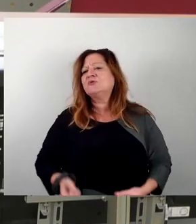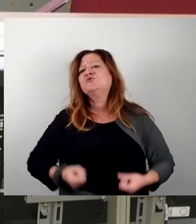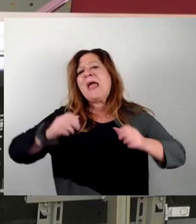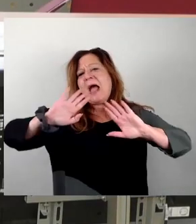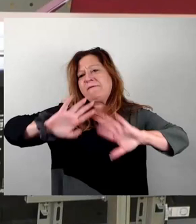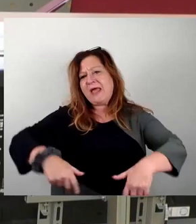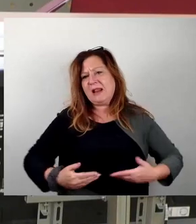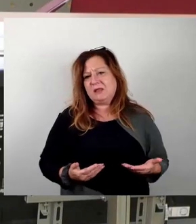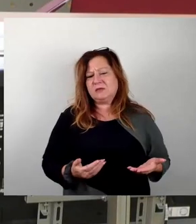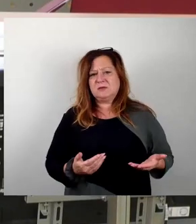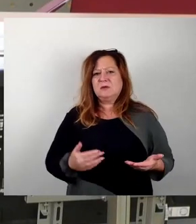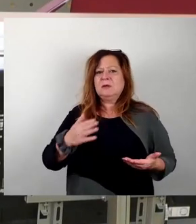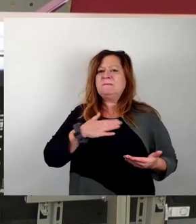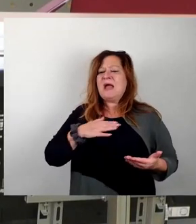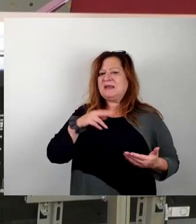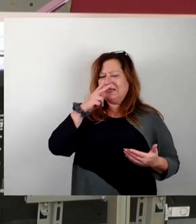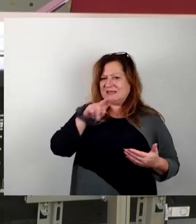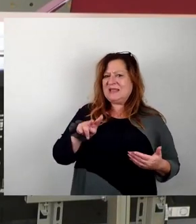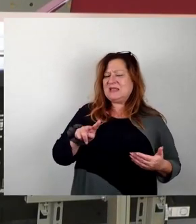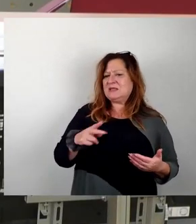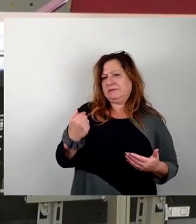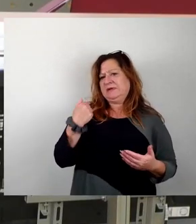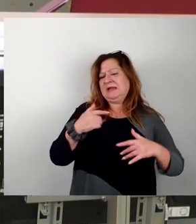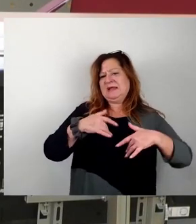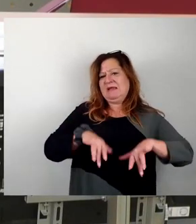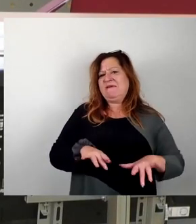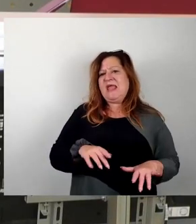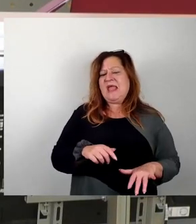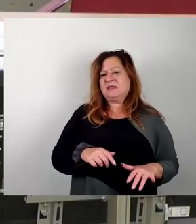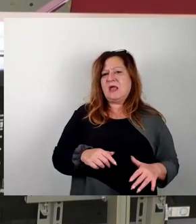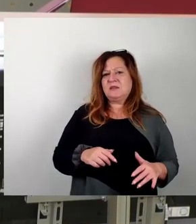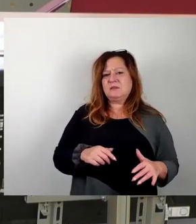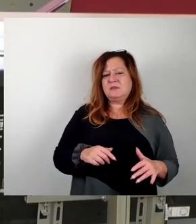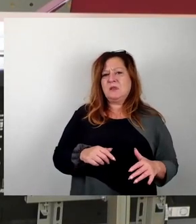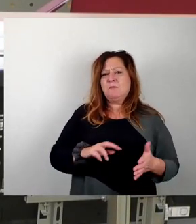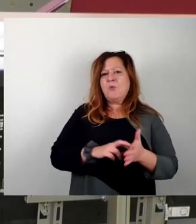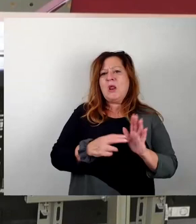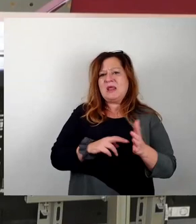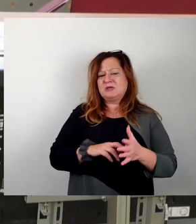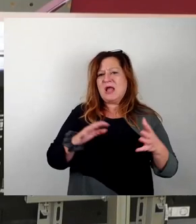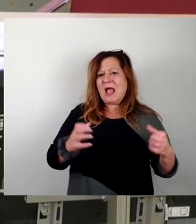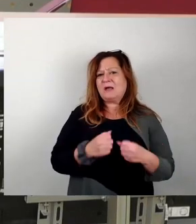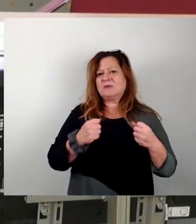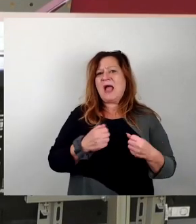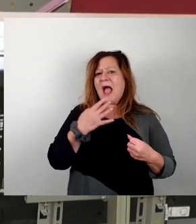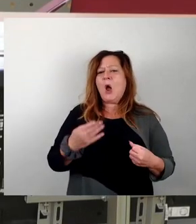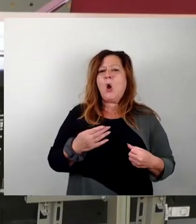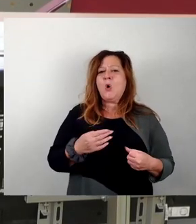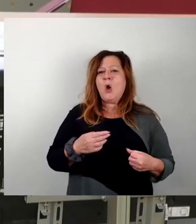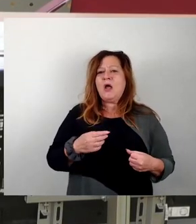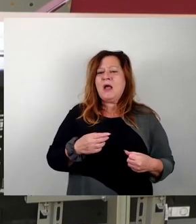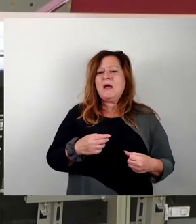meiner Sicht durch die jüngsten politischen Ereignisse konkret den Überfall des faschistischen Russlands auf die Ukraine